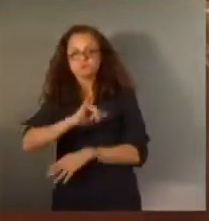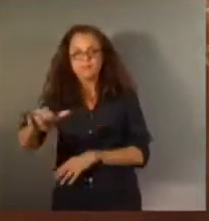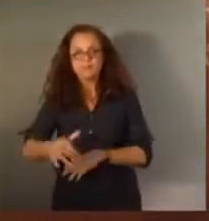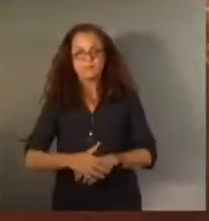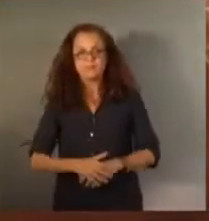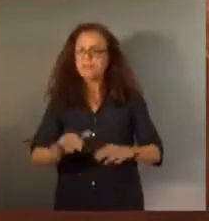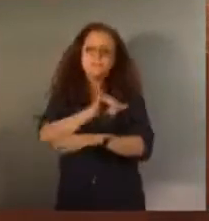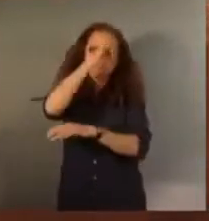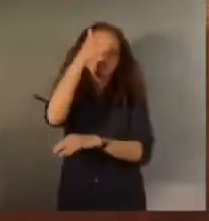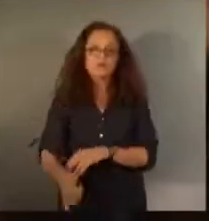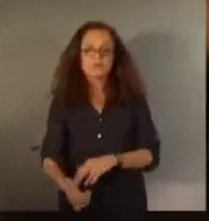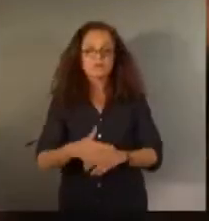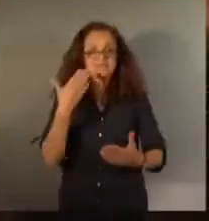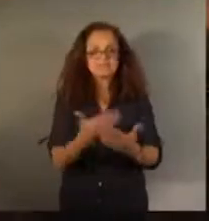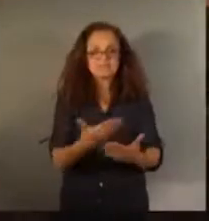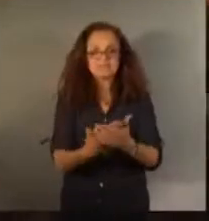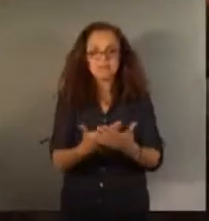C'est ça qui m'a amené.